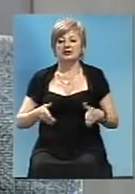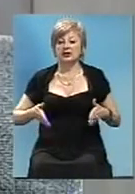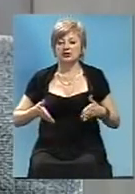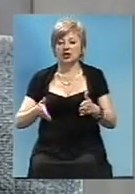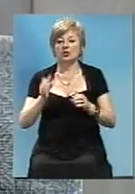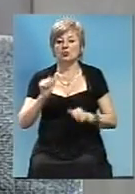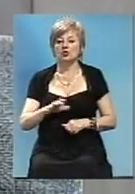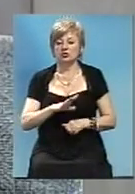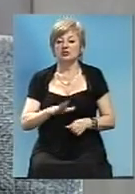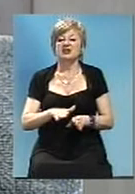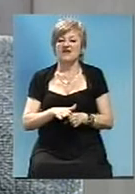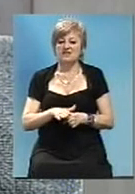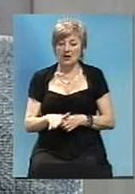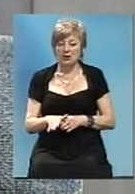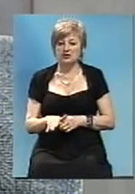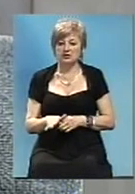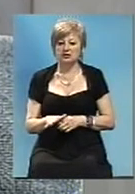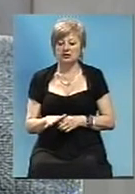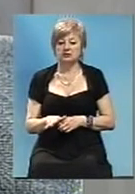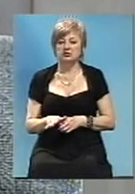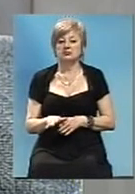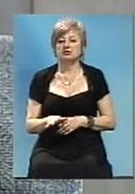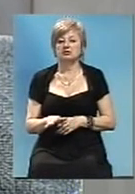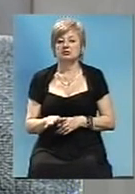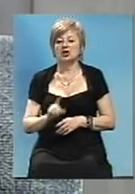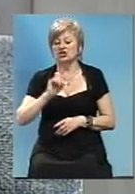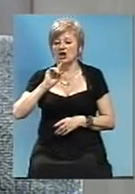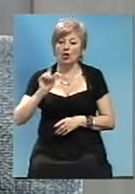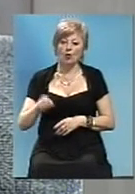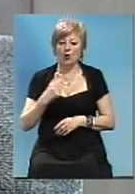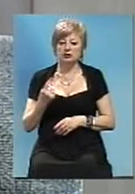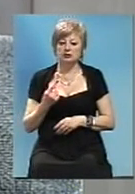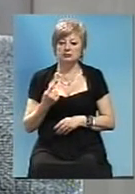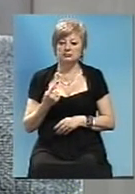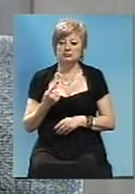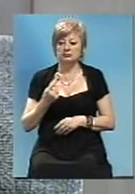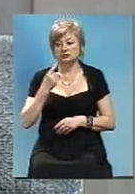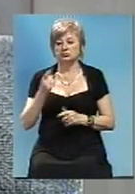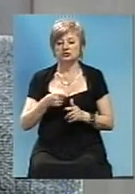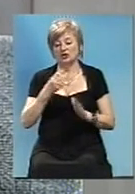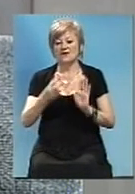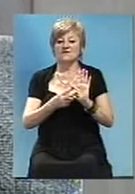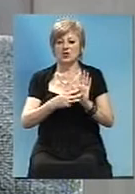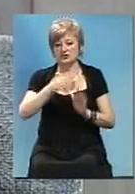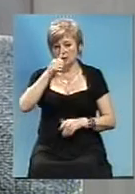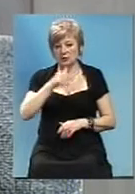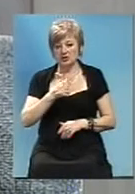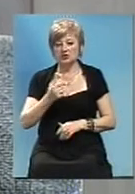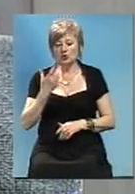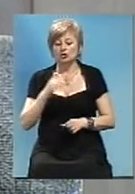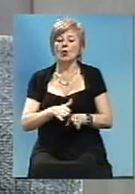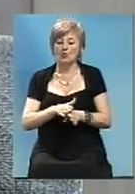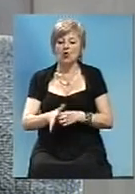бути виповнена за рік, за 7-8 місяців. При повному